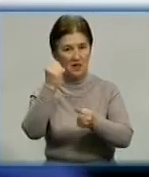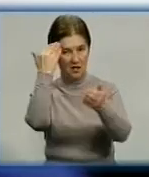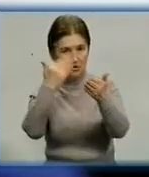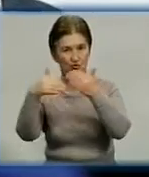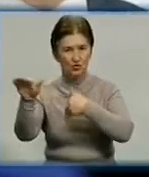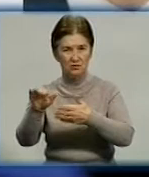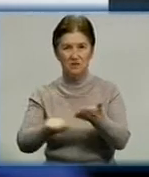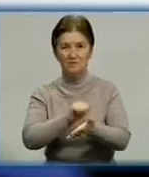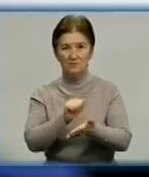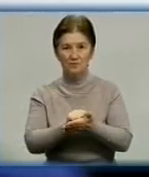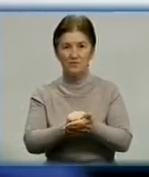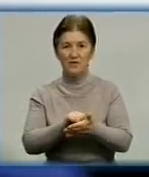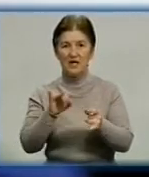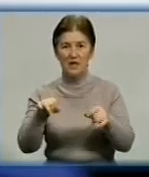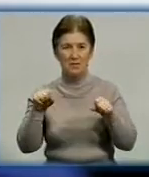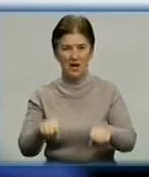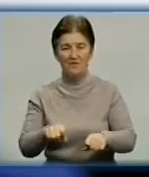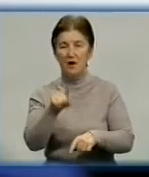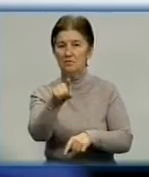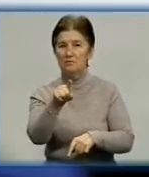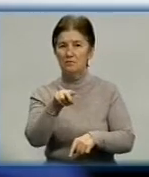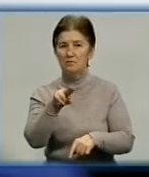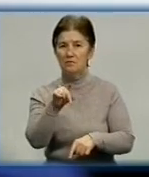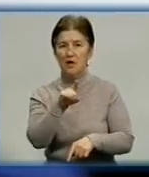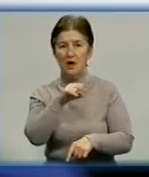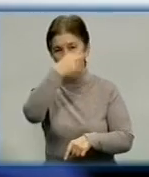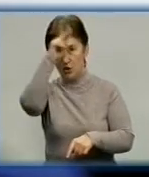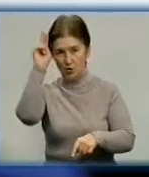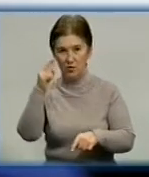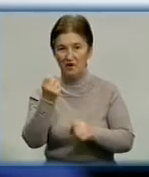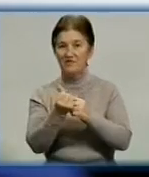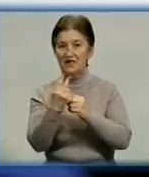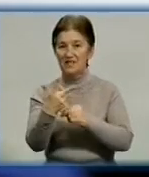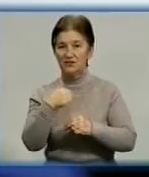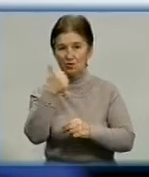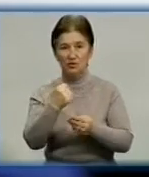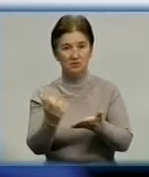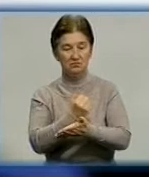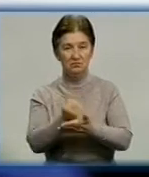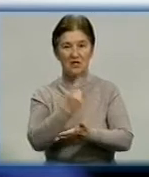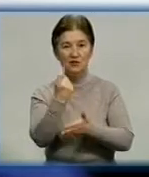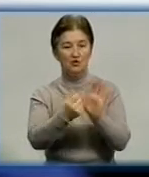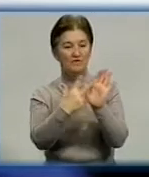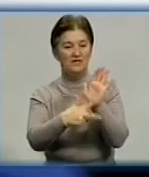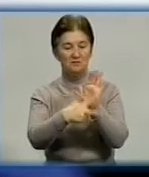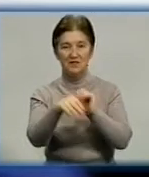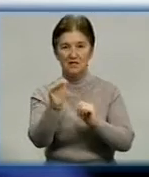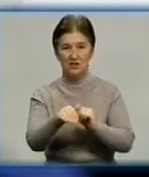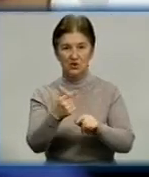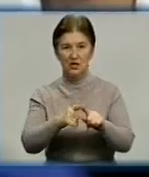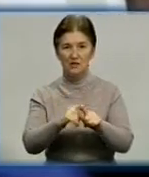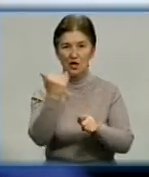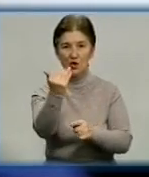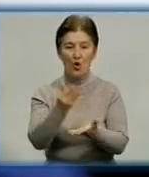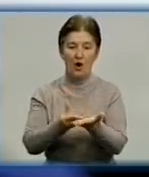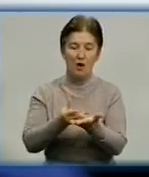паперів та корпоративних прав. Юлія Тимошенко, перебуваючи за ґратами у 2013-му, заробила 180 тисяч гривень. Це її платня,